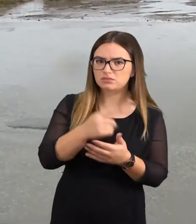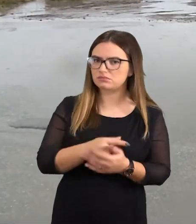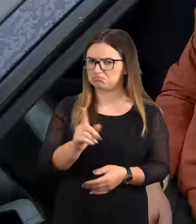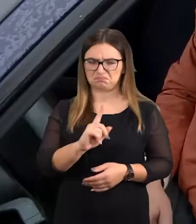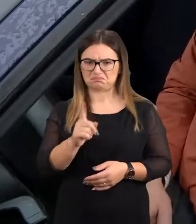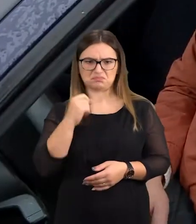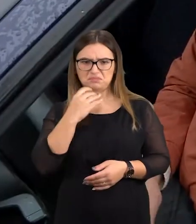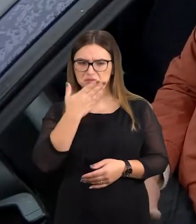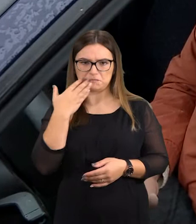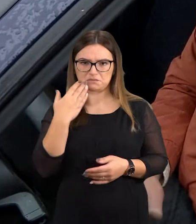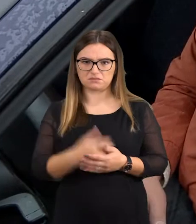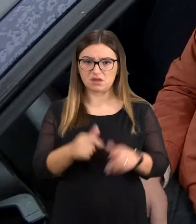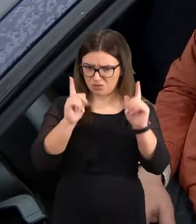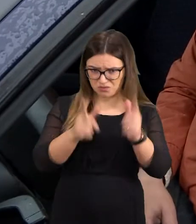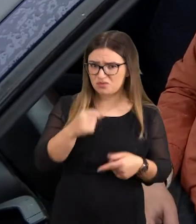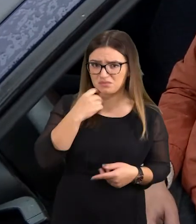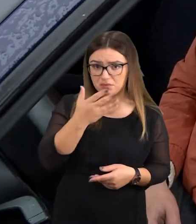Tikrai? Nu, kodėl ne?